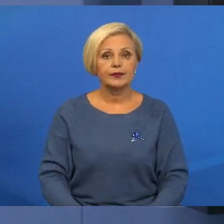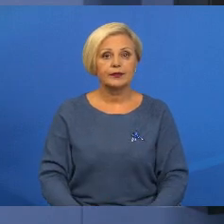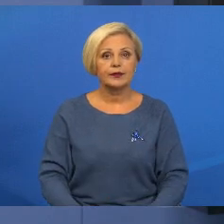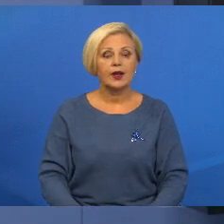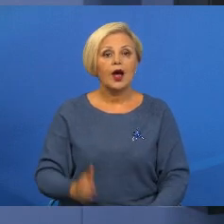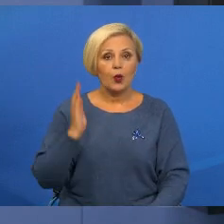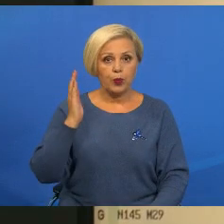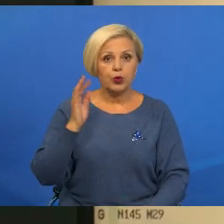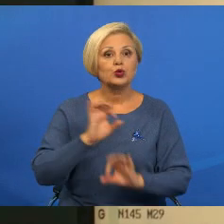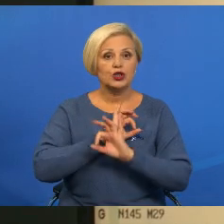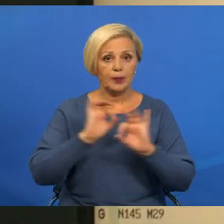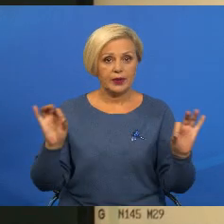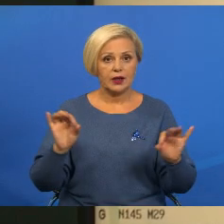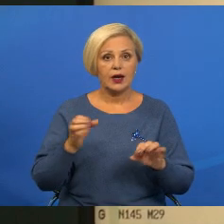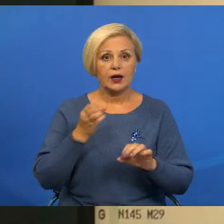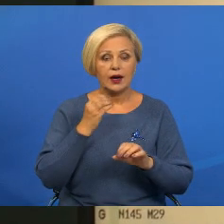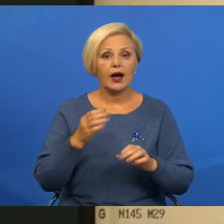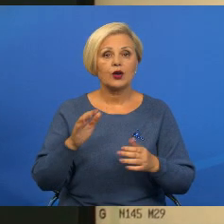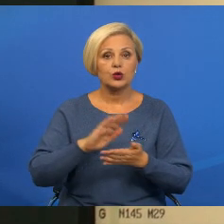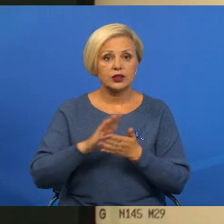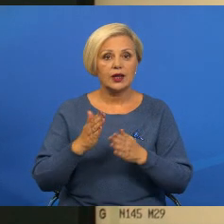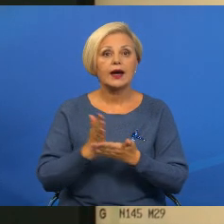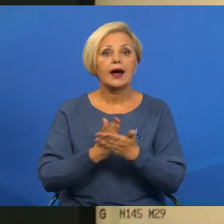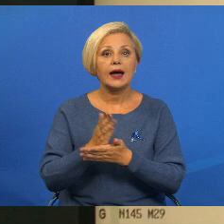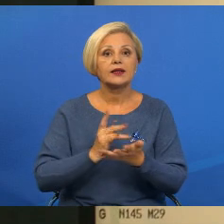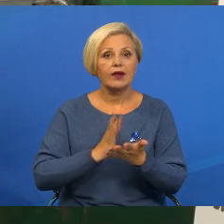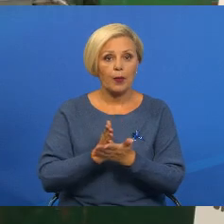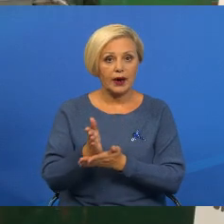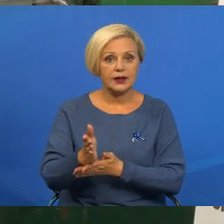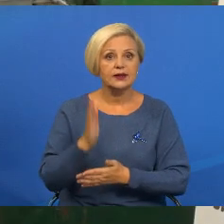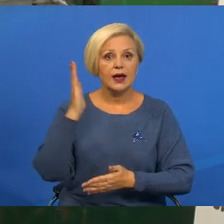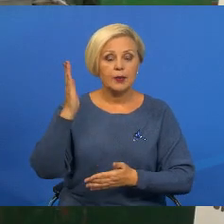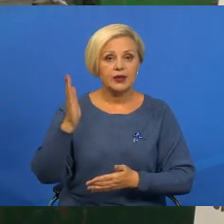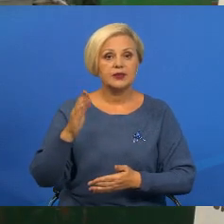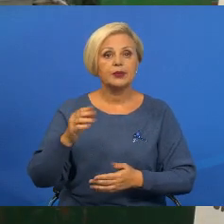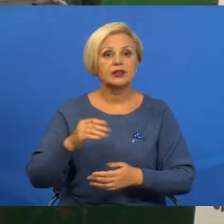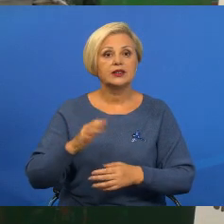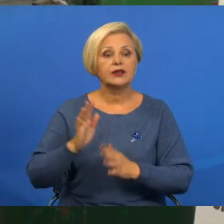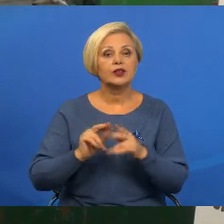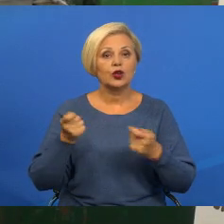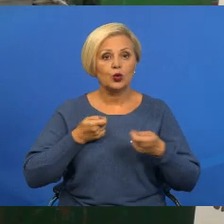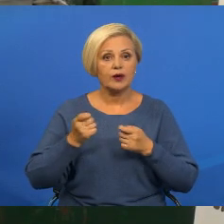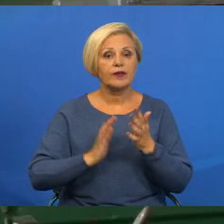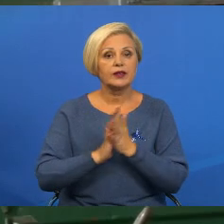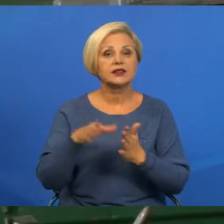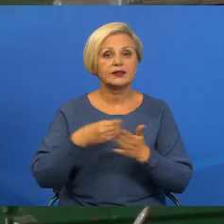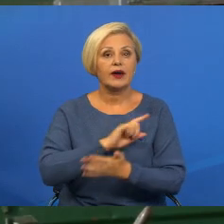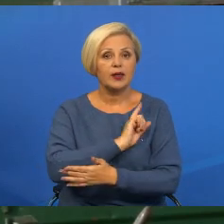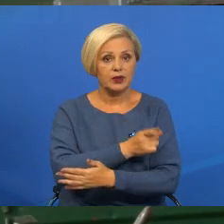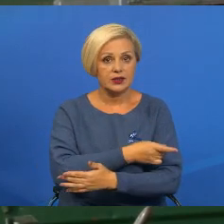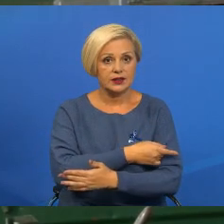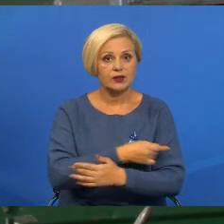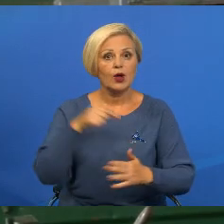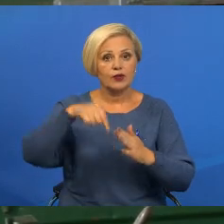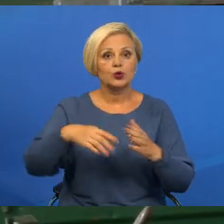Будущая прекрасная. Добро наладжена на заводе и кадровая политика. Перспективных керовников выращиваются уластными намаганиями внутри